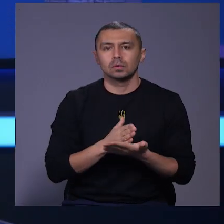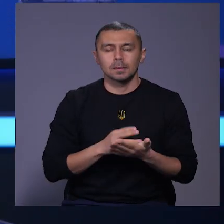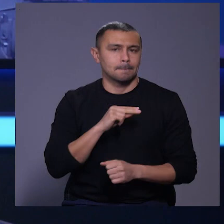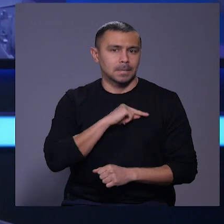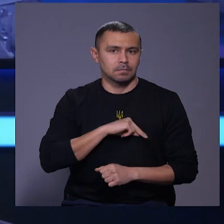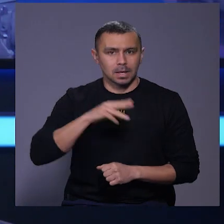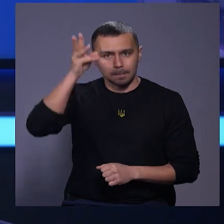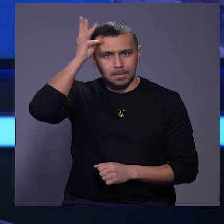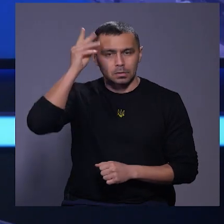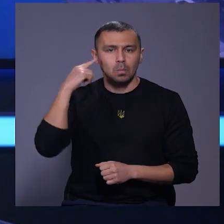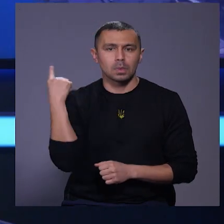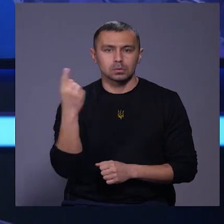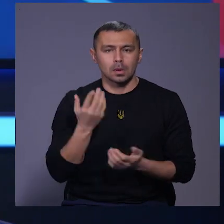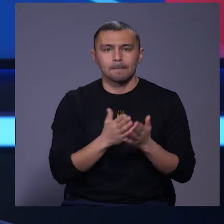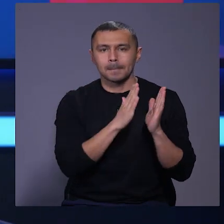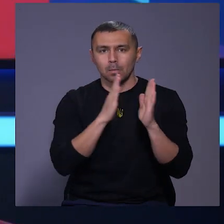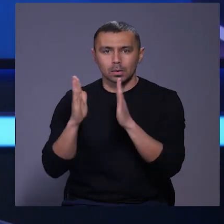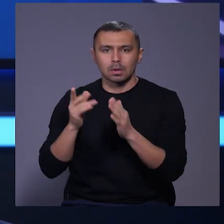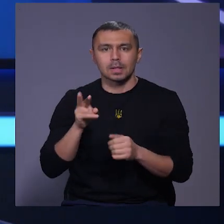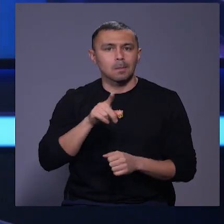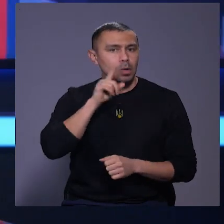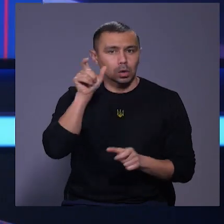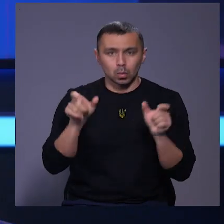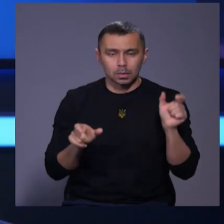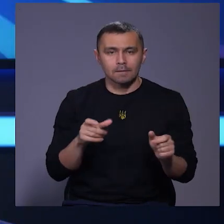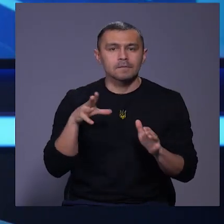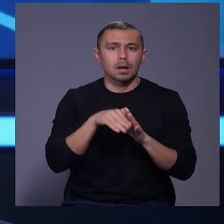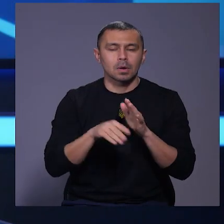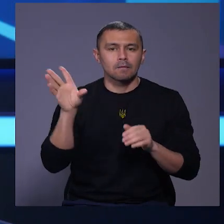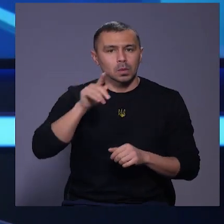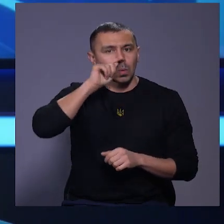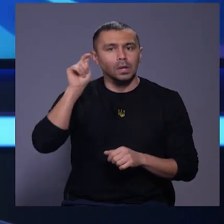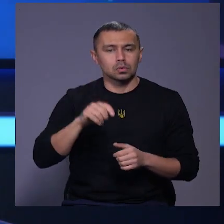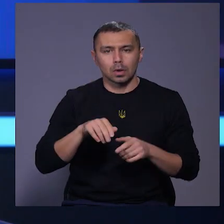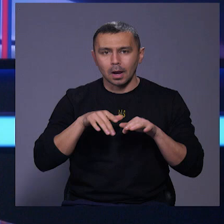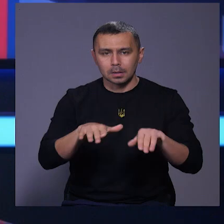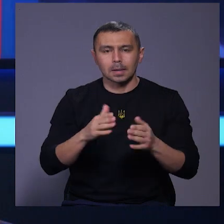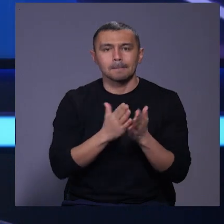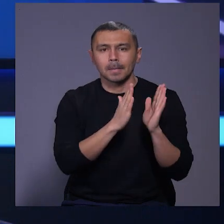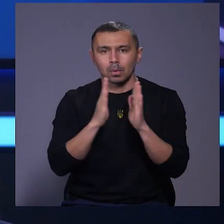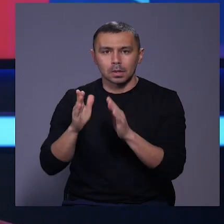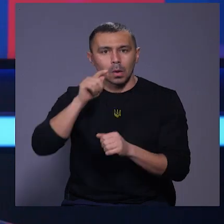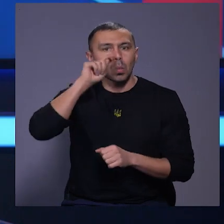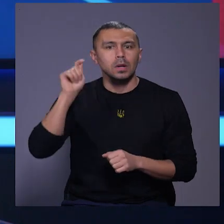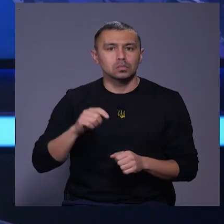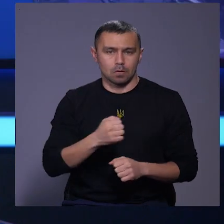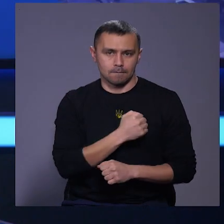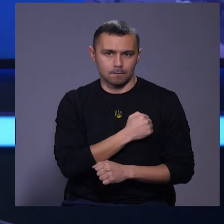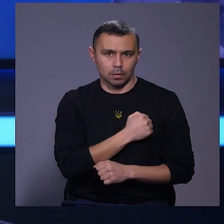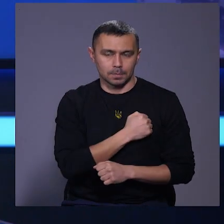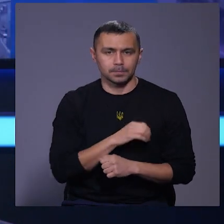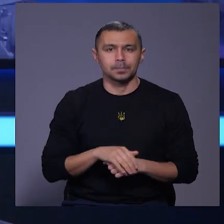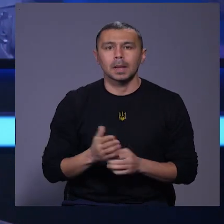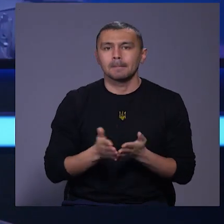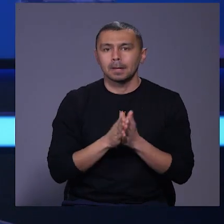працівники Хмельницької обласної бібліотеки для молоді у рамках всеукраїнської акції «Бібліотека українського воїна».